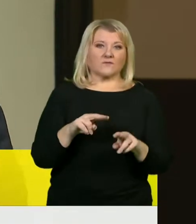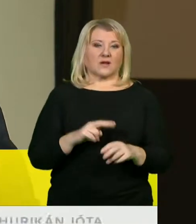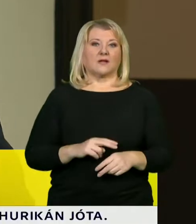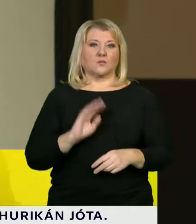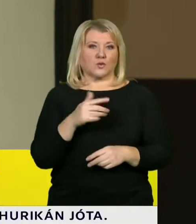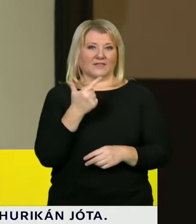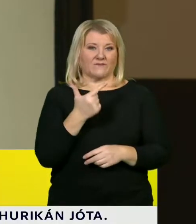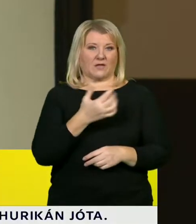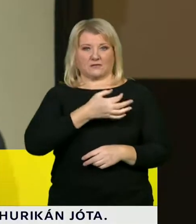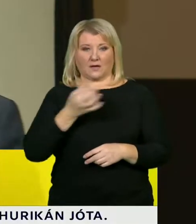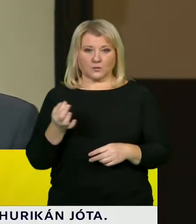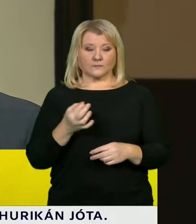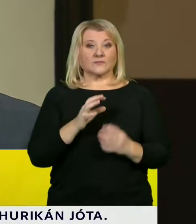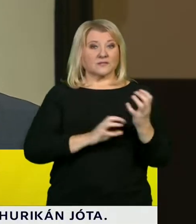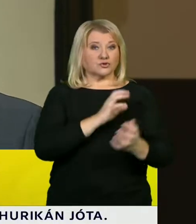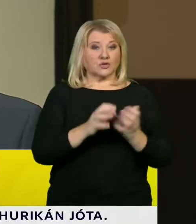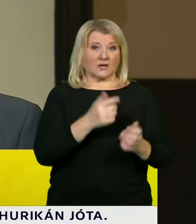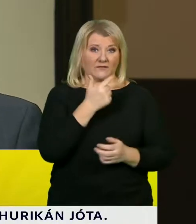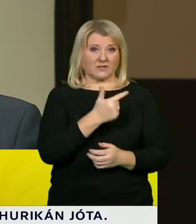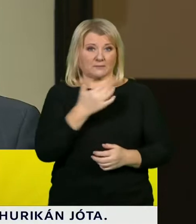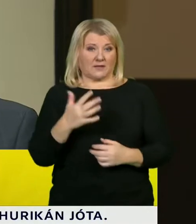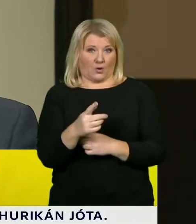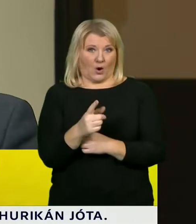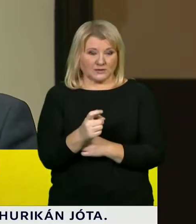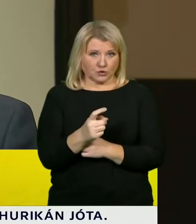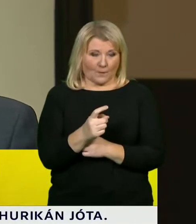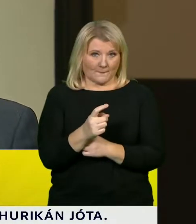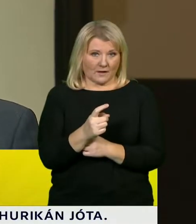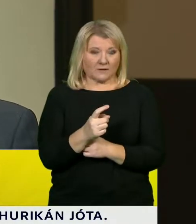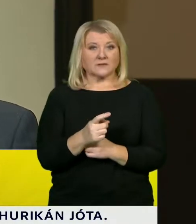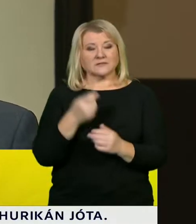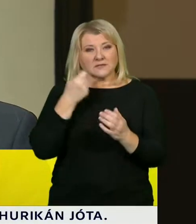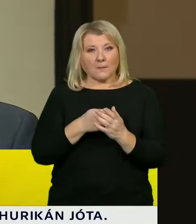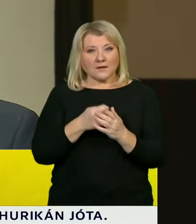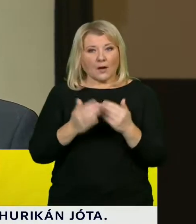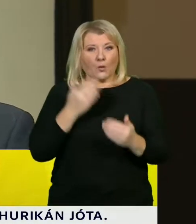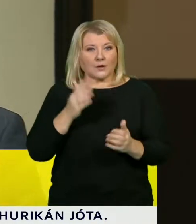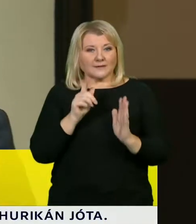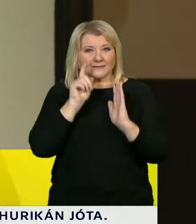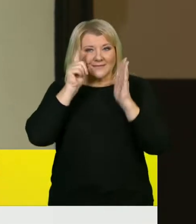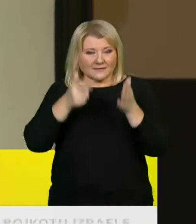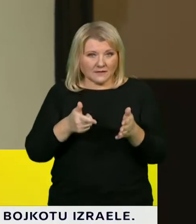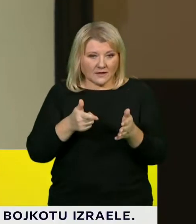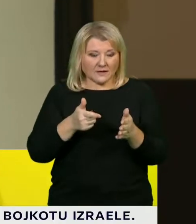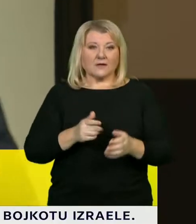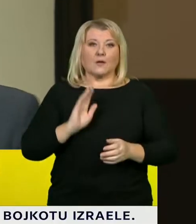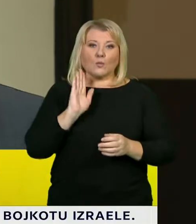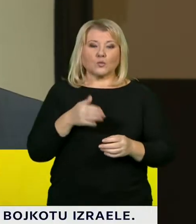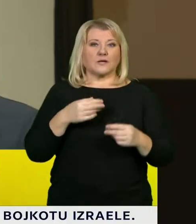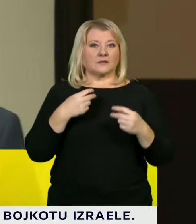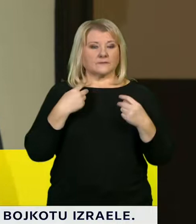datům. Od středy 25. listopadu, to znamená za necelý týden, se vrátí